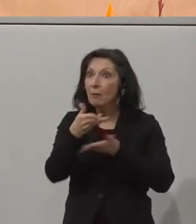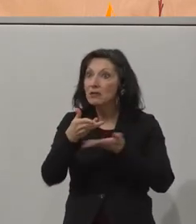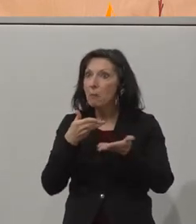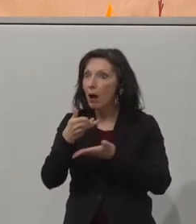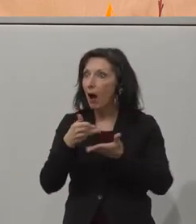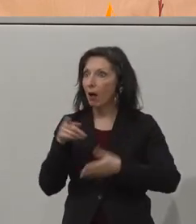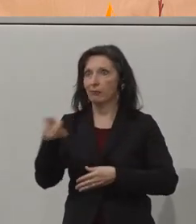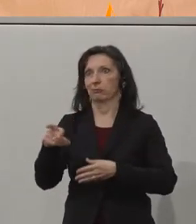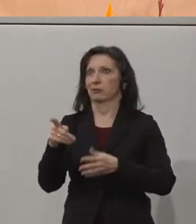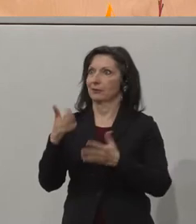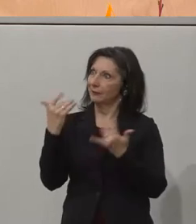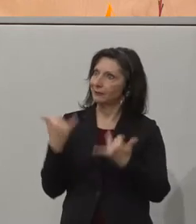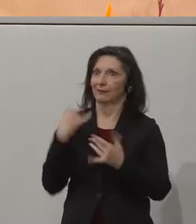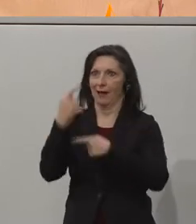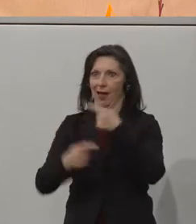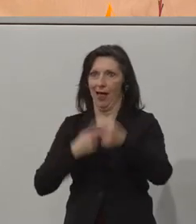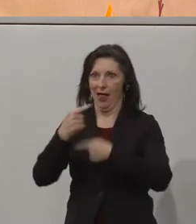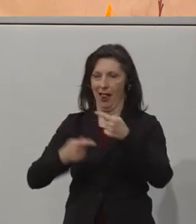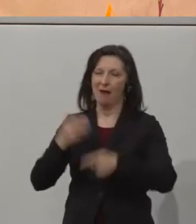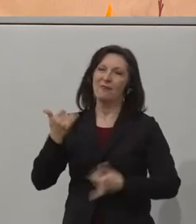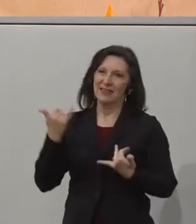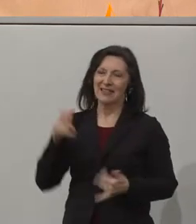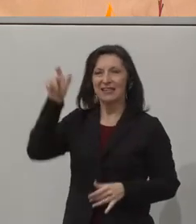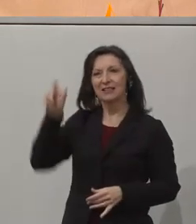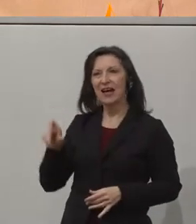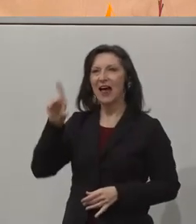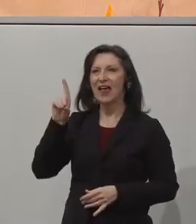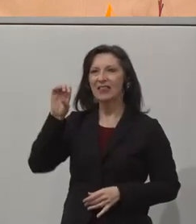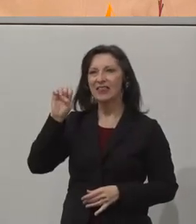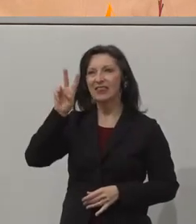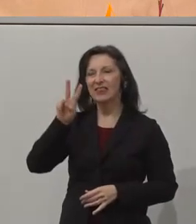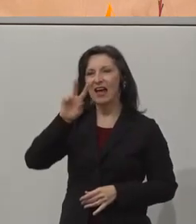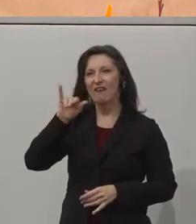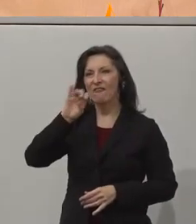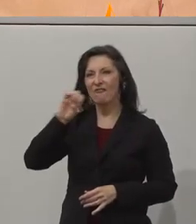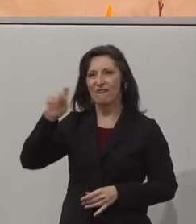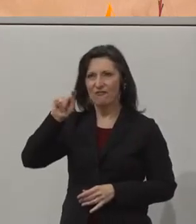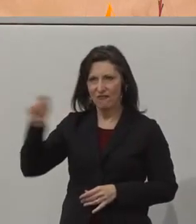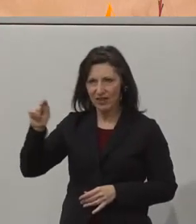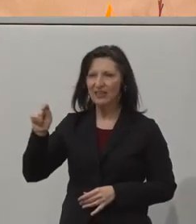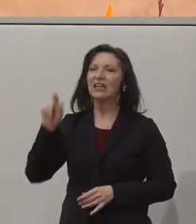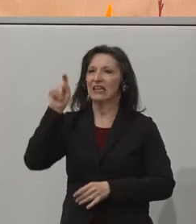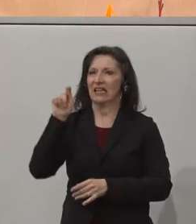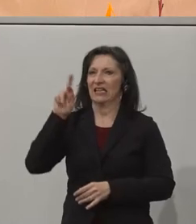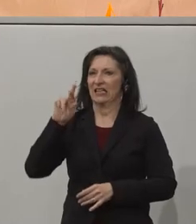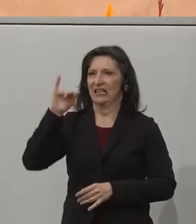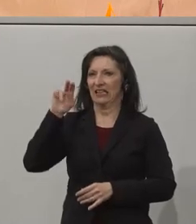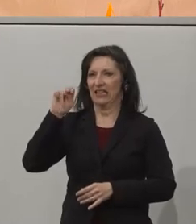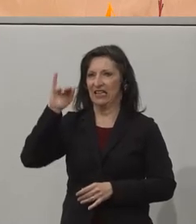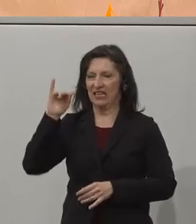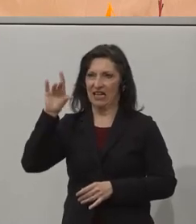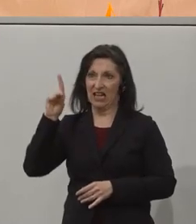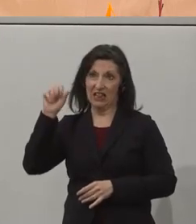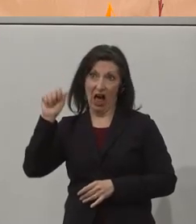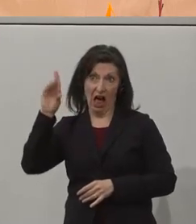integrieren. Und wir begrüßen Mary Davids. Sie ist Pathways Coordinator am Trinity Center for People with Intellectual Disabilities.